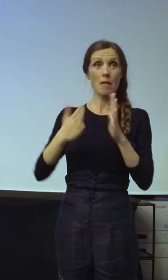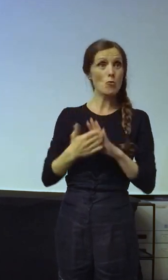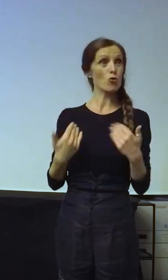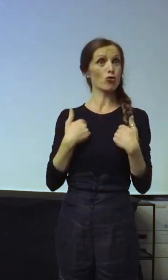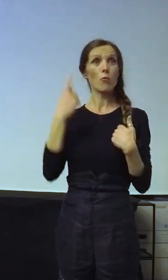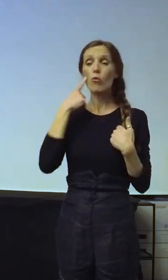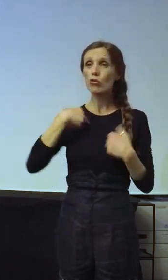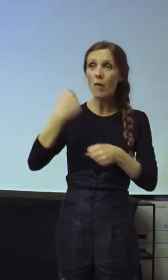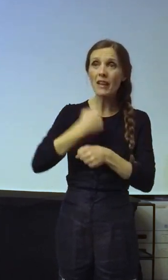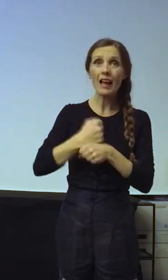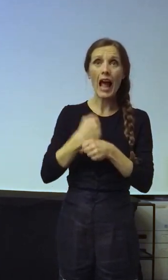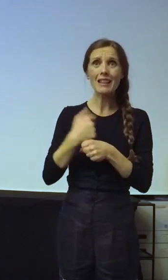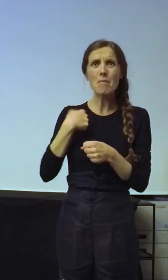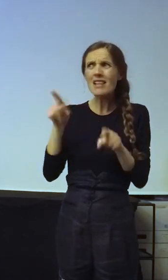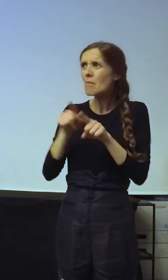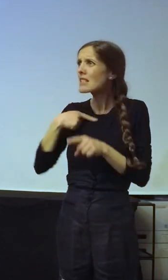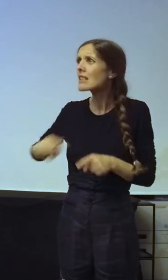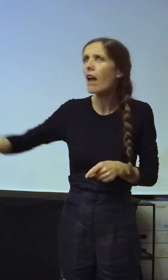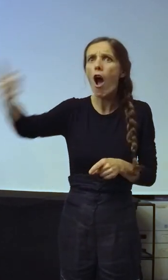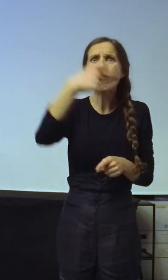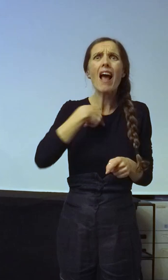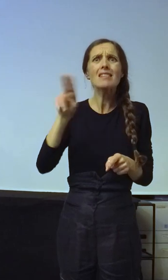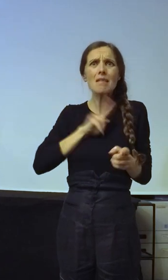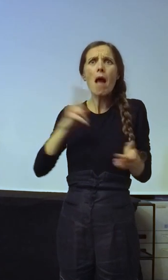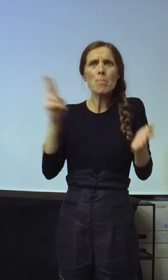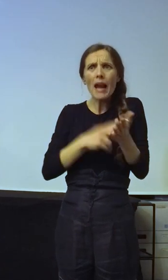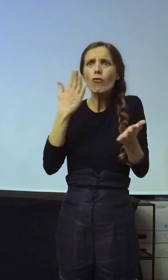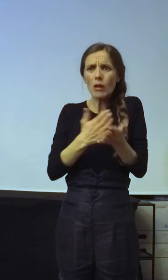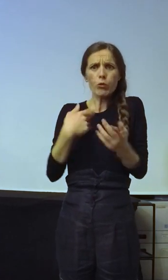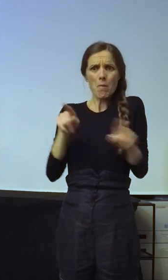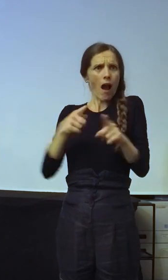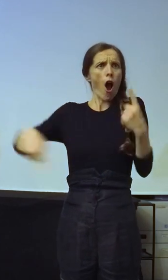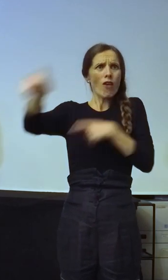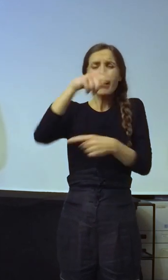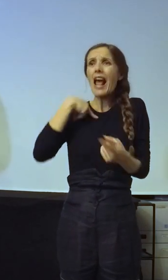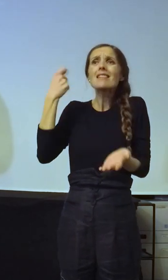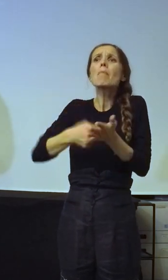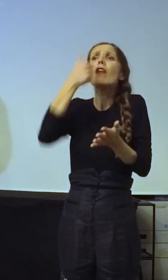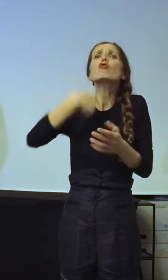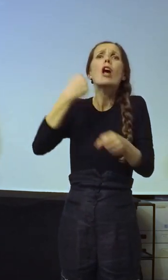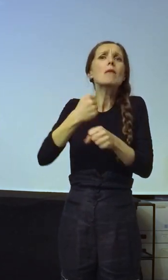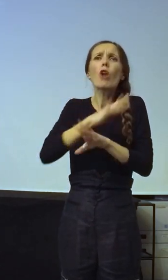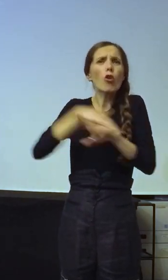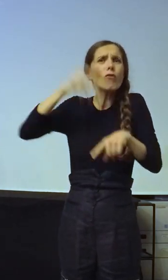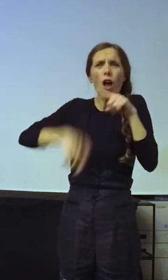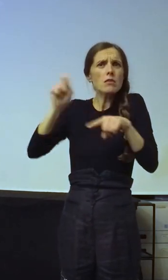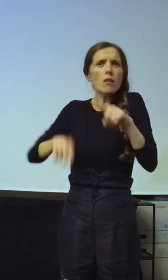pokušavam da radim, da sam jedan od vas. Da imam pravo da budem jedan od vas, ja sam platio sve ono što je bilo iza mene.